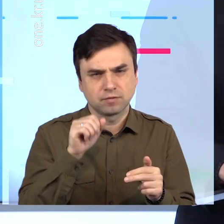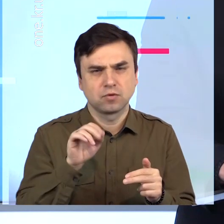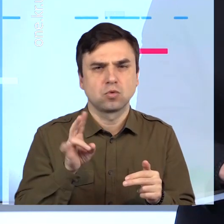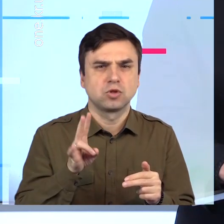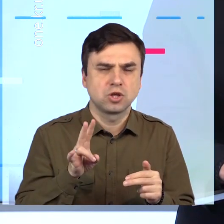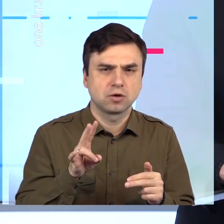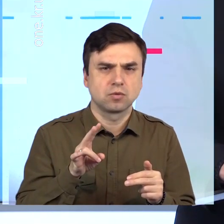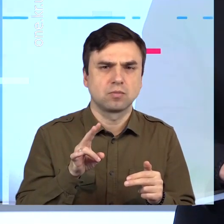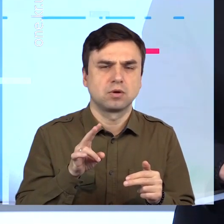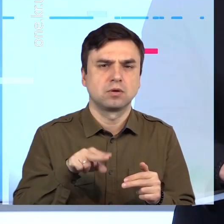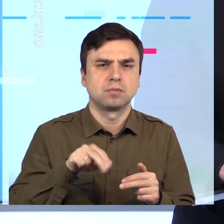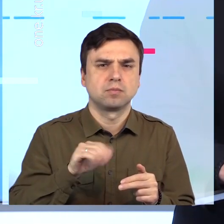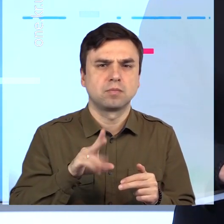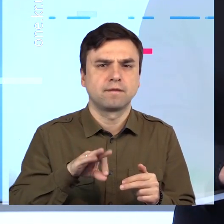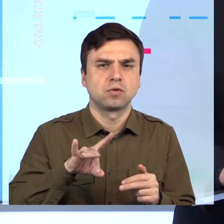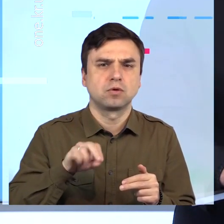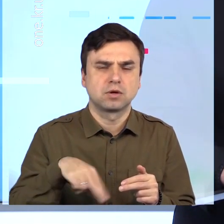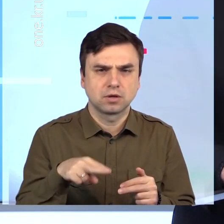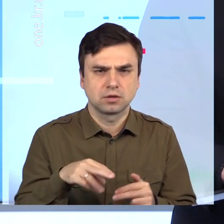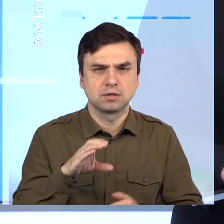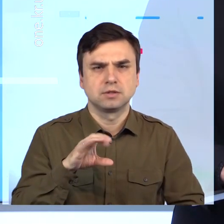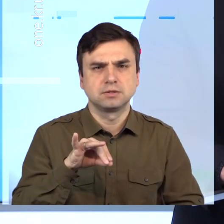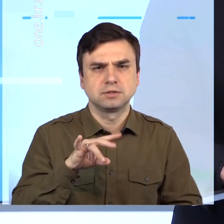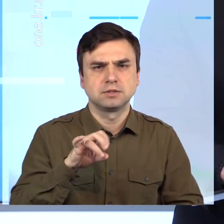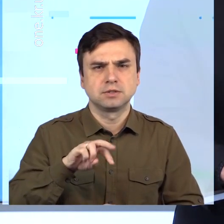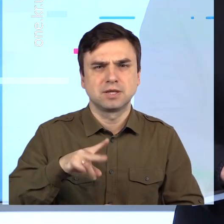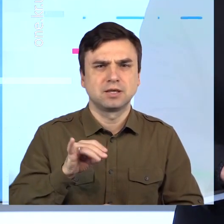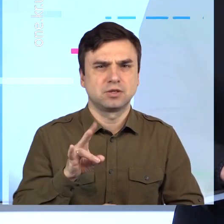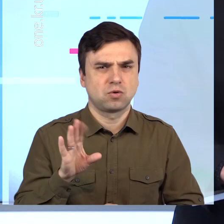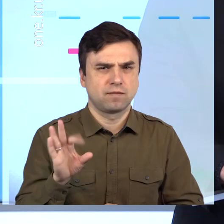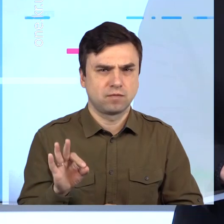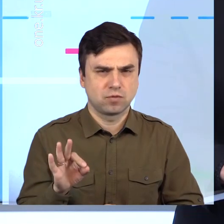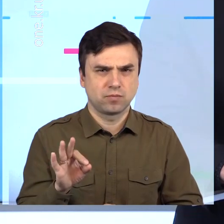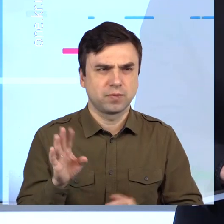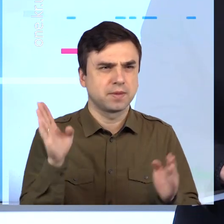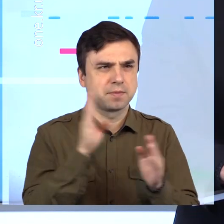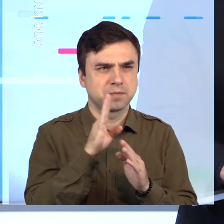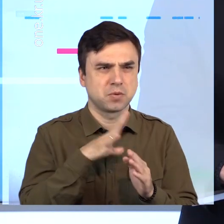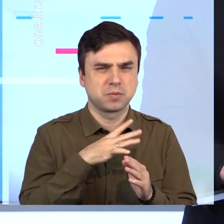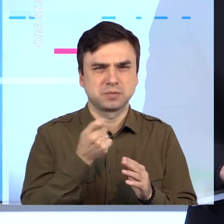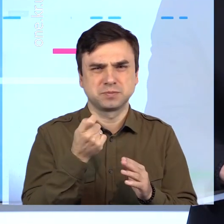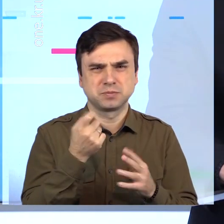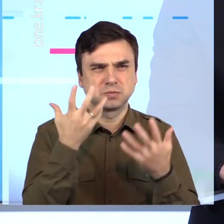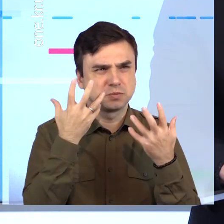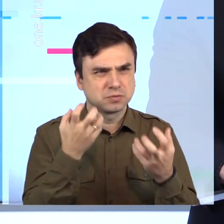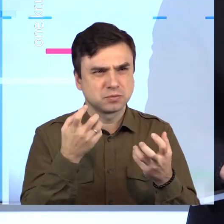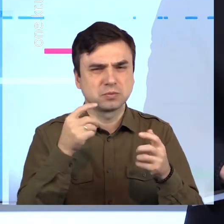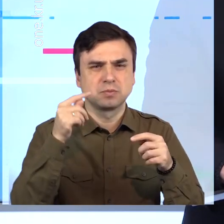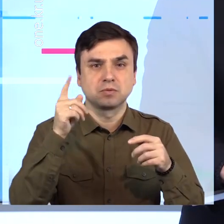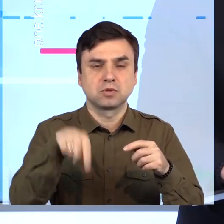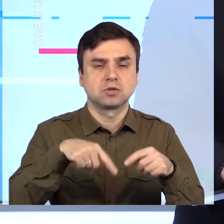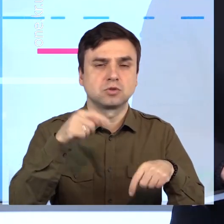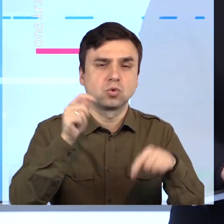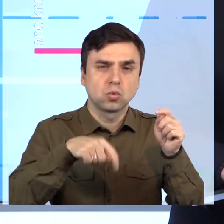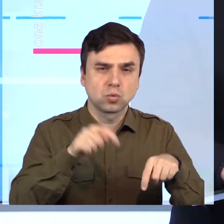Нікополя, Павлограда, Синельникового. І хоча погода цього дня була похмурою та подекуди дощовою, учасникам вдалося